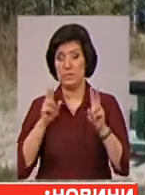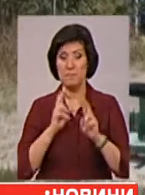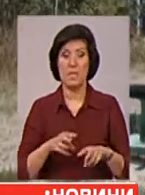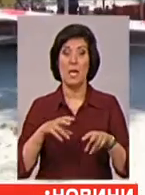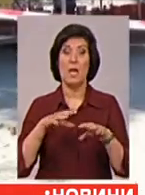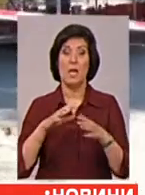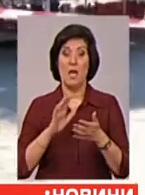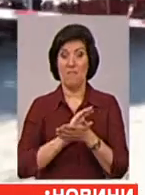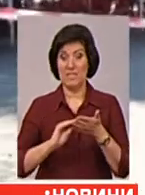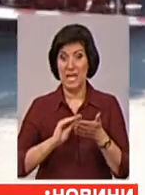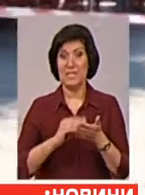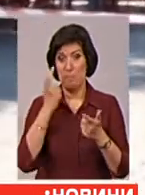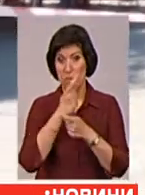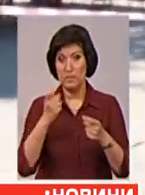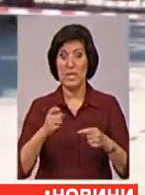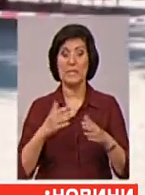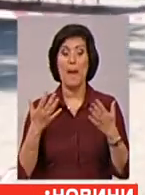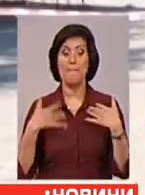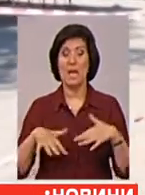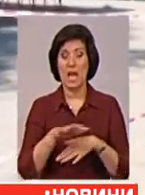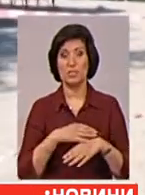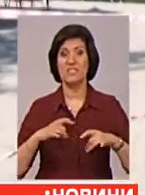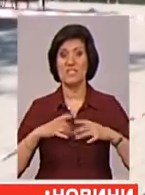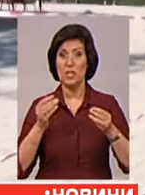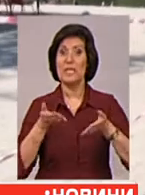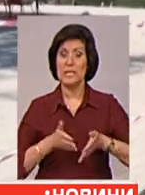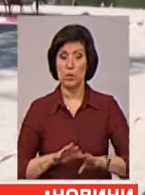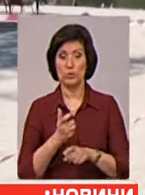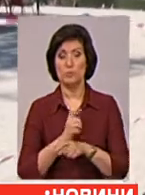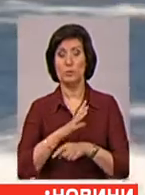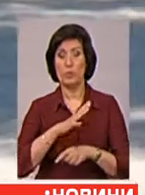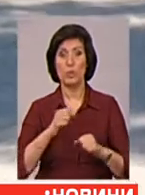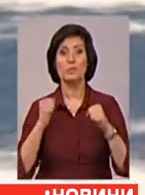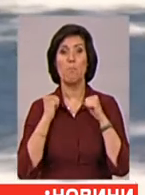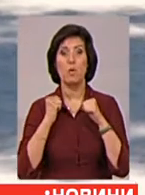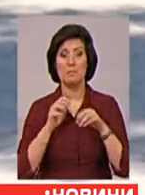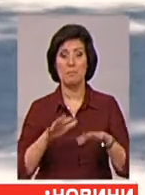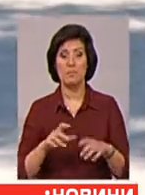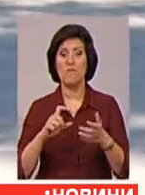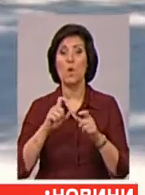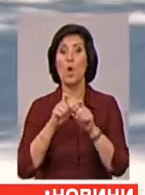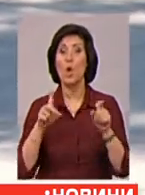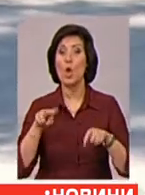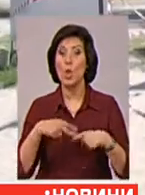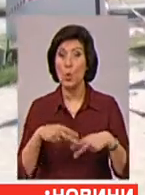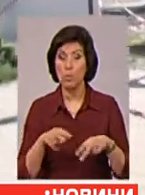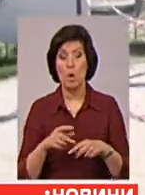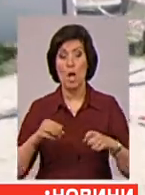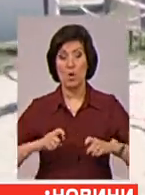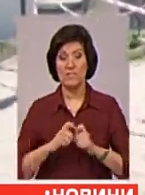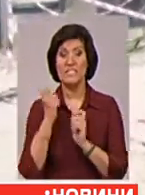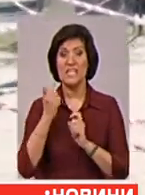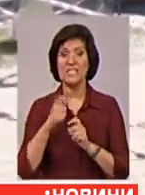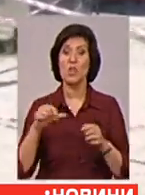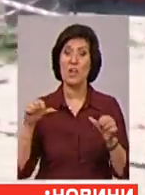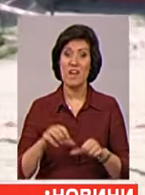Місцеві видання повідомляють, на пляжі компанія візначала день народження. Здебільшого були там спортсмени місцевого клубу. А конфлікти з хазяйном кафе